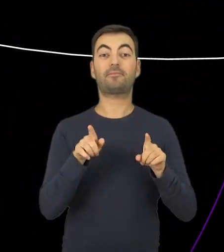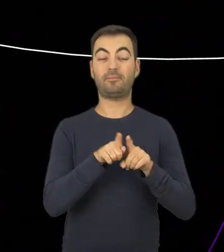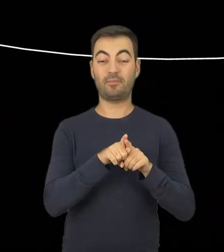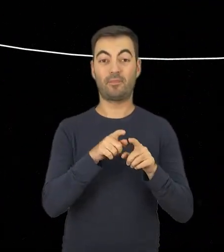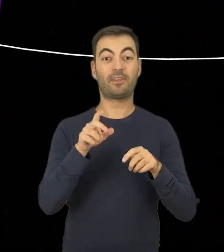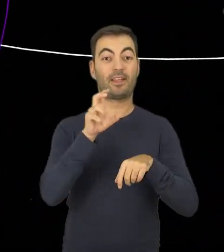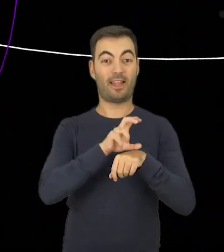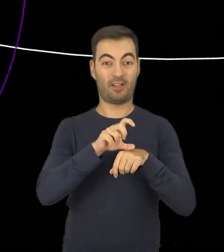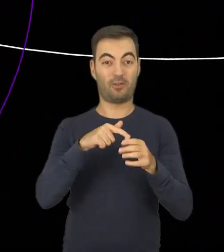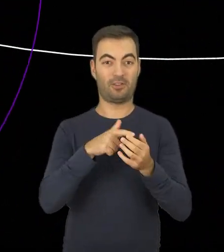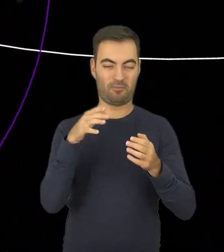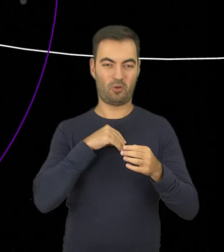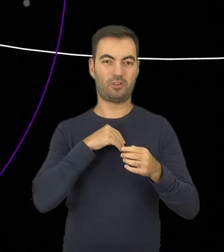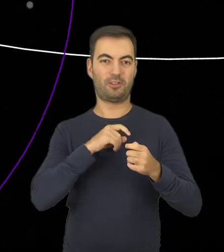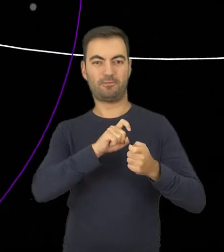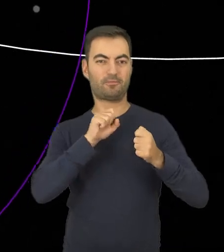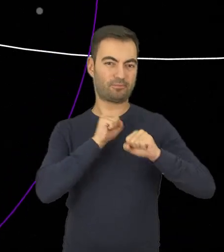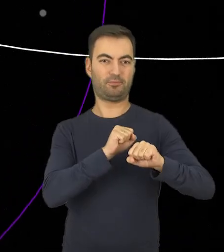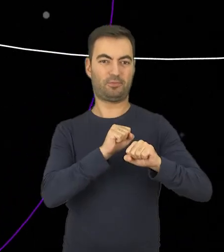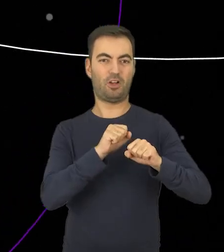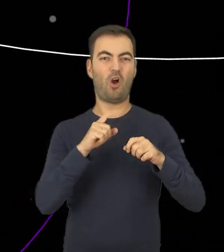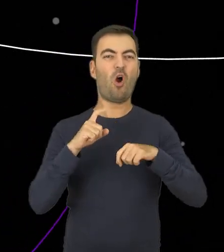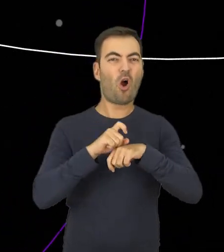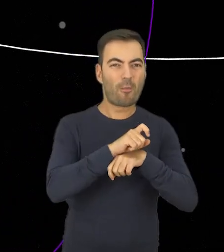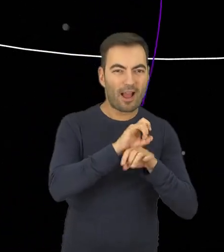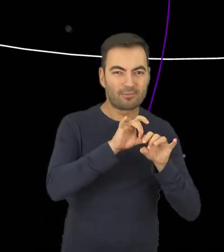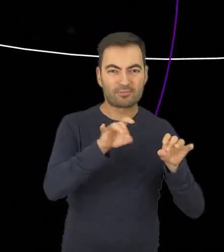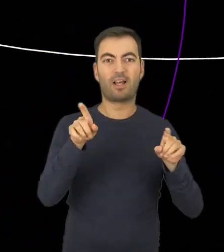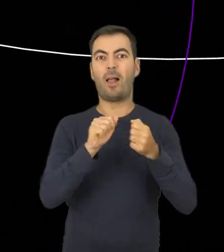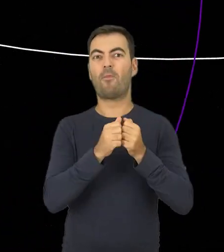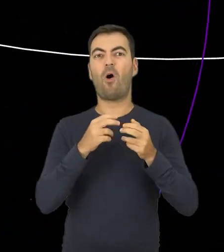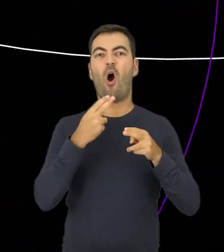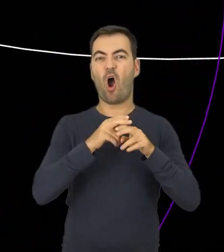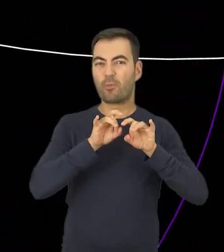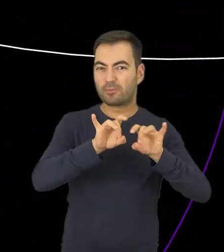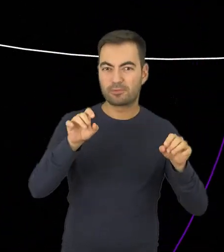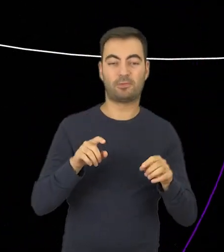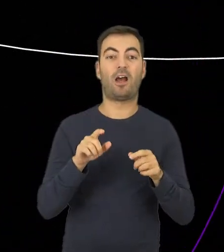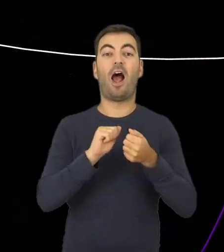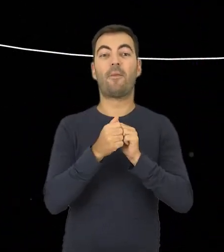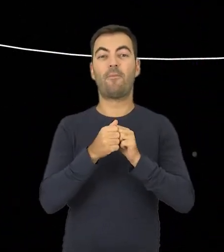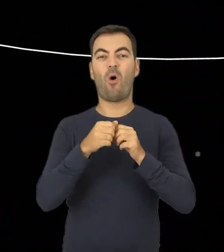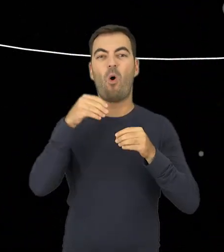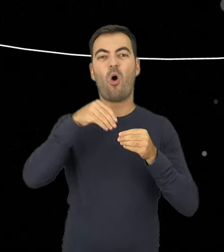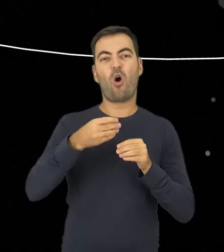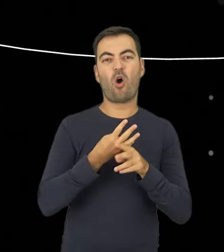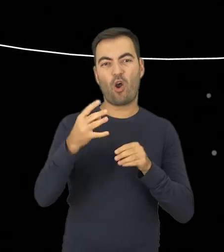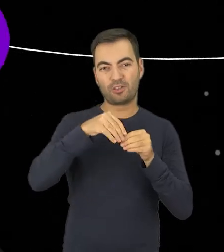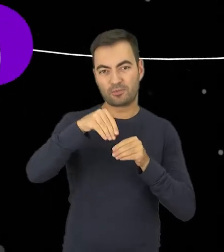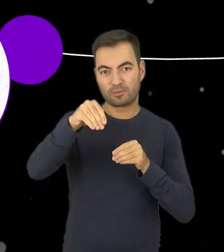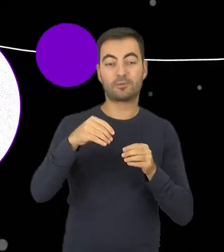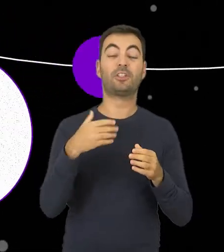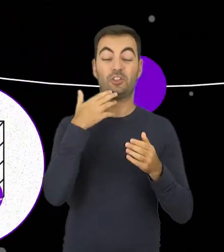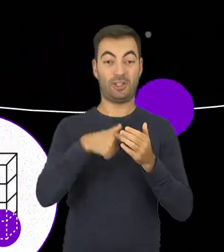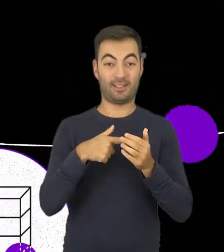technologie jądrowe potrafimy zwalczać plagi szkodliwych owadów, zapobiegać rozprzestrzenianiu się chorób i niszczeniu upraw rolnych. Przyczynia się to do